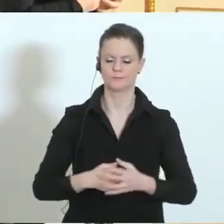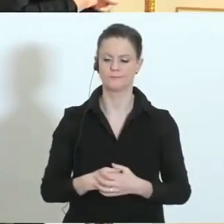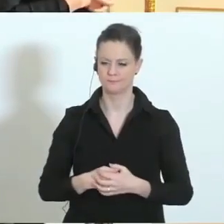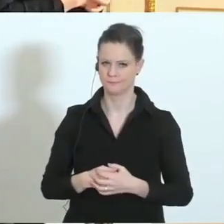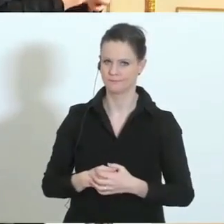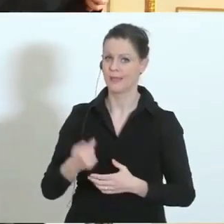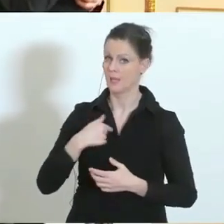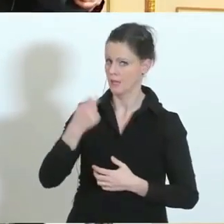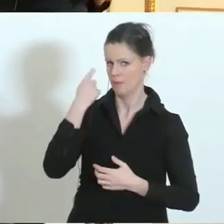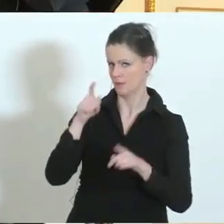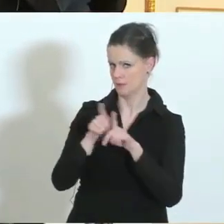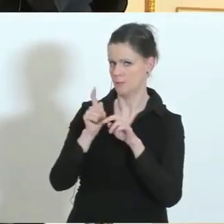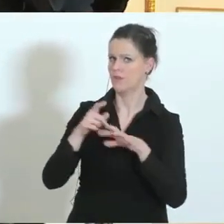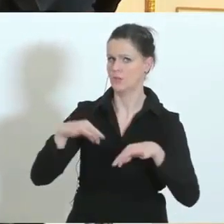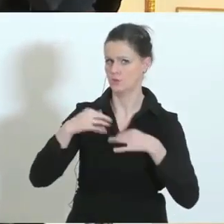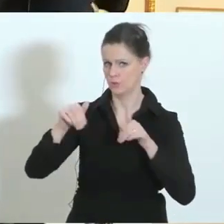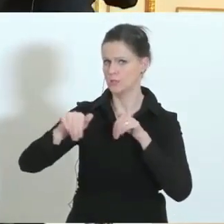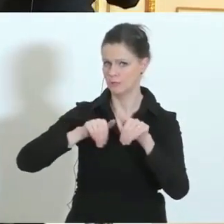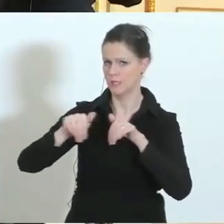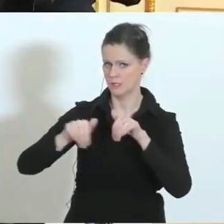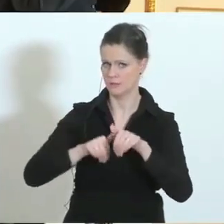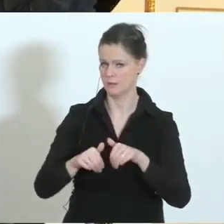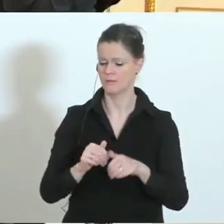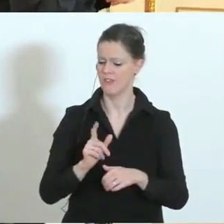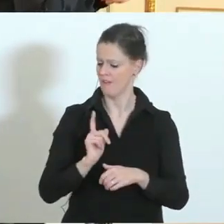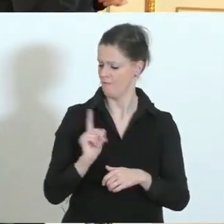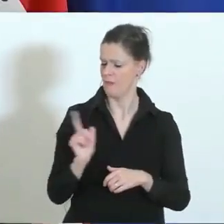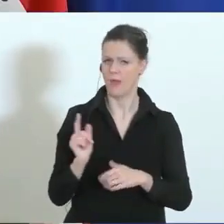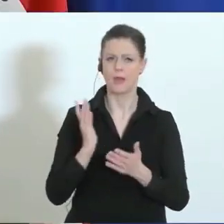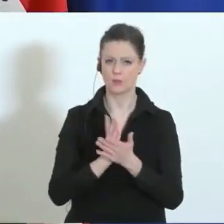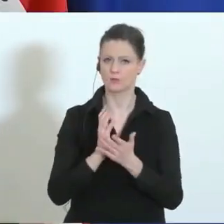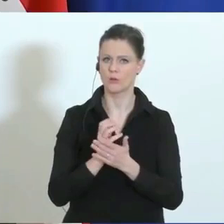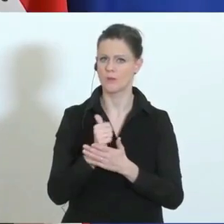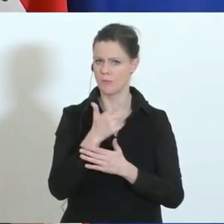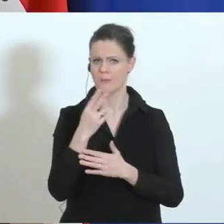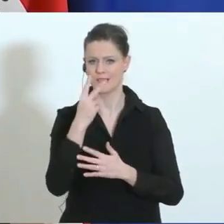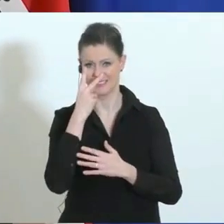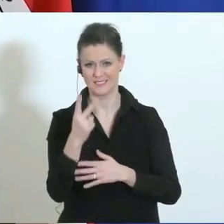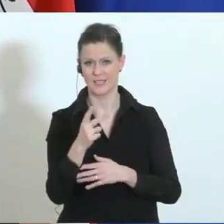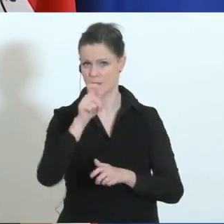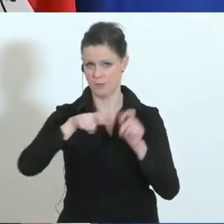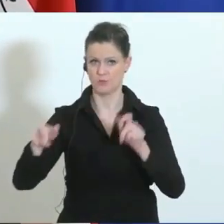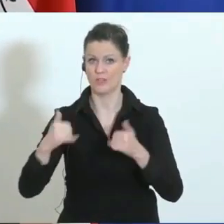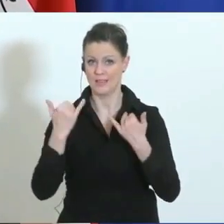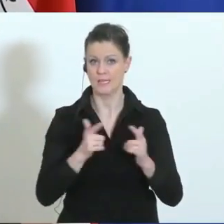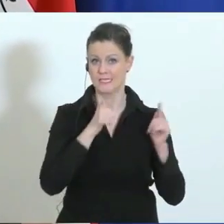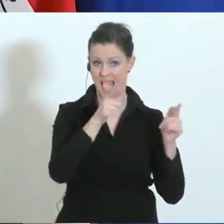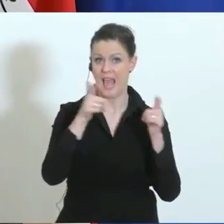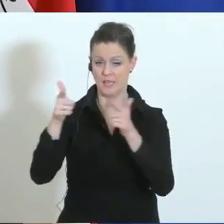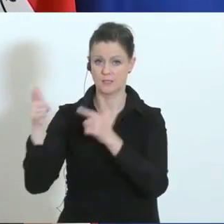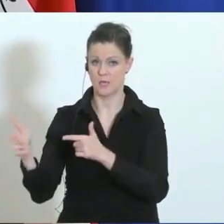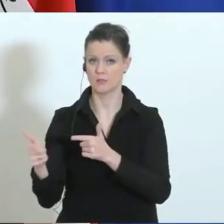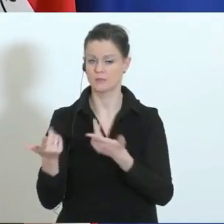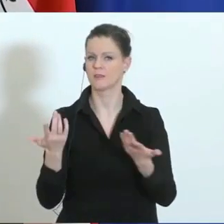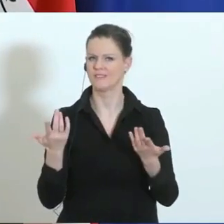Wir beide konnten uns jetzt schon mehrfach davon überzeugen, dass alle, die momentan im Einsatz stehen, gezwungen sind, oft